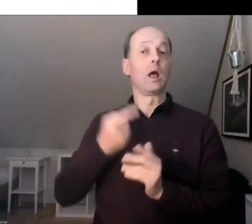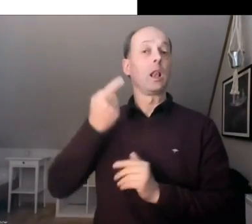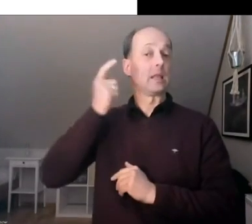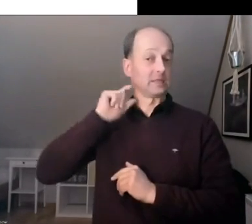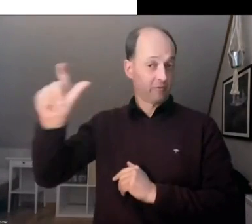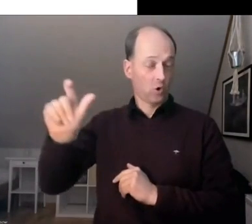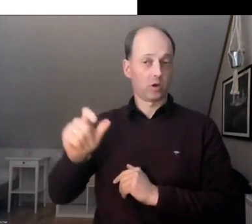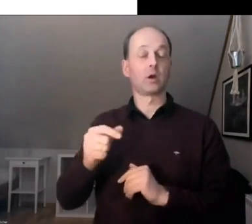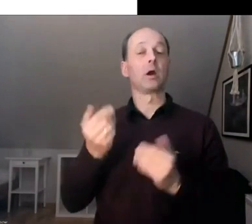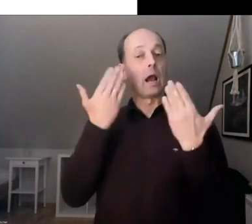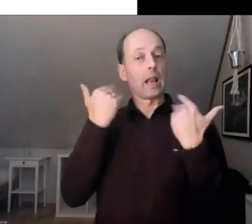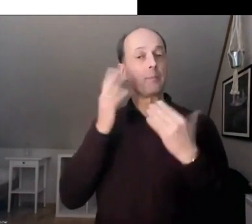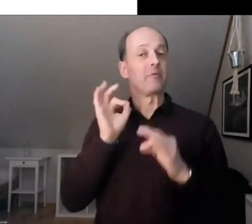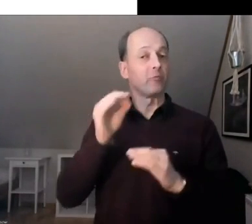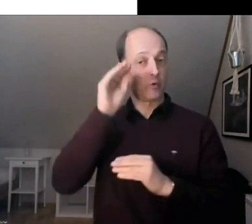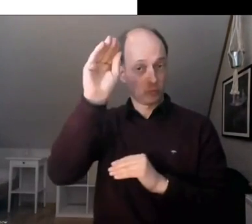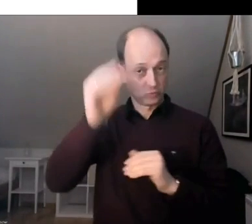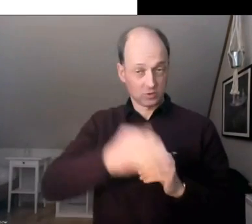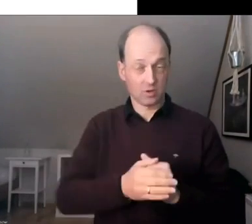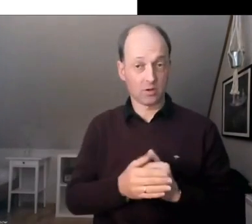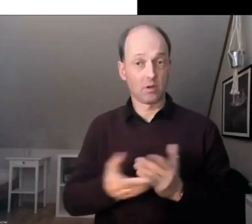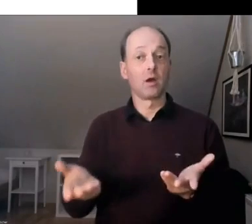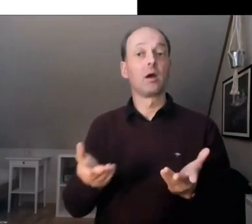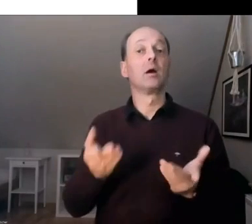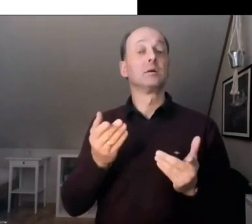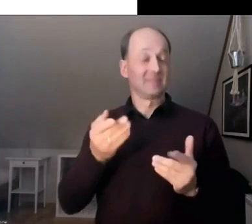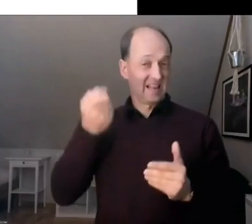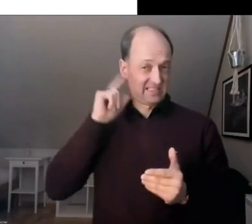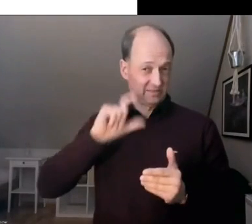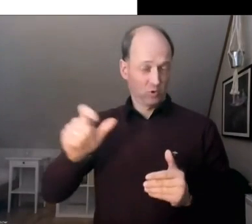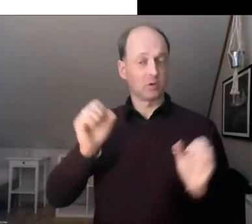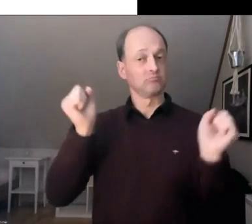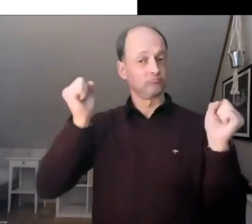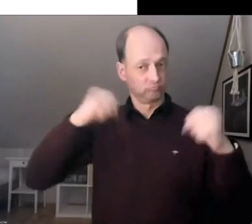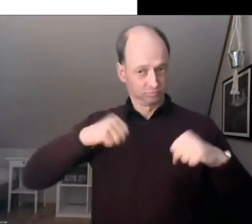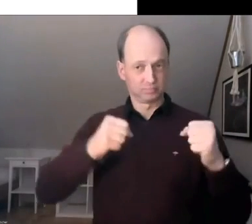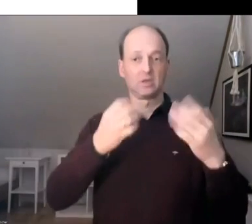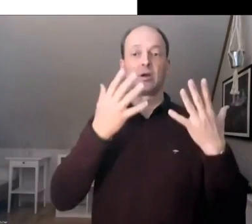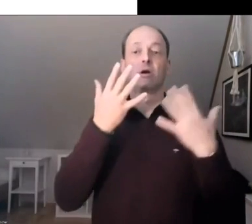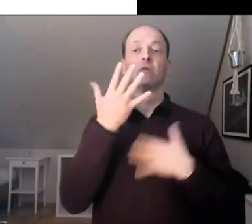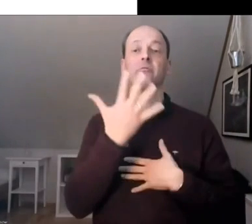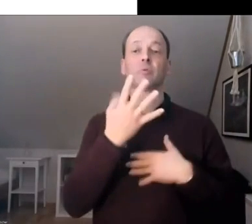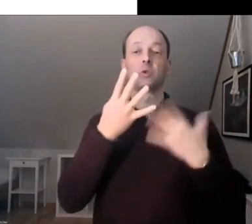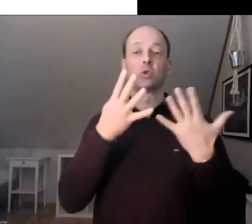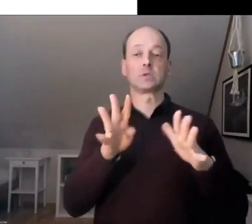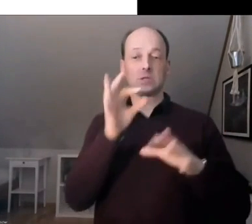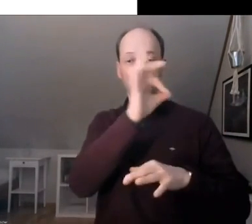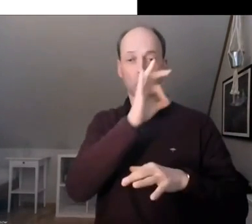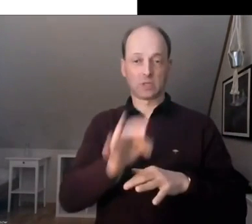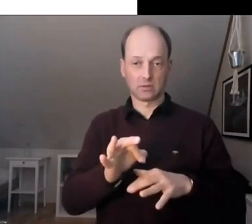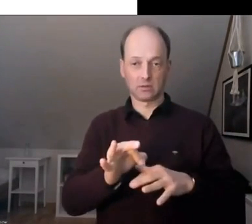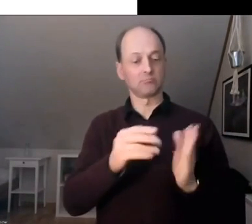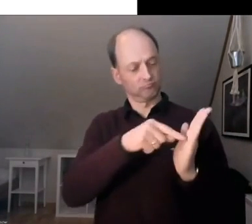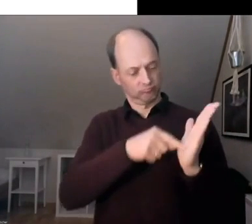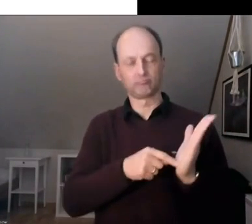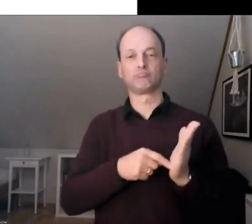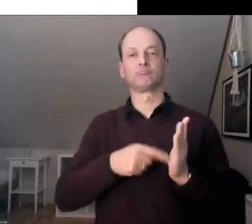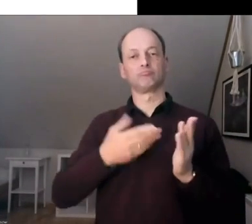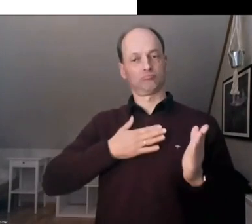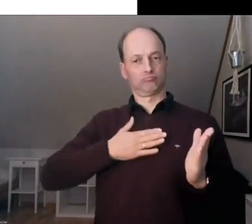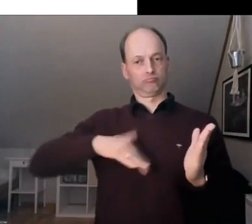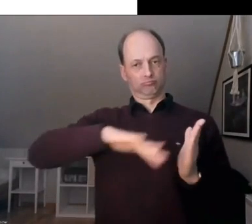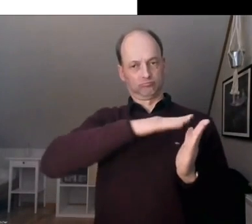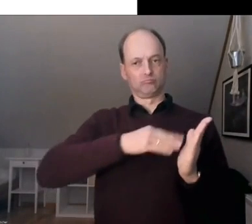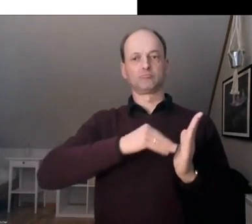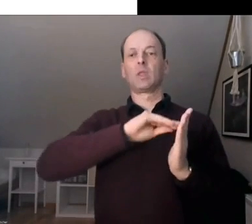Delegiertenabstimmung mit 95 Prozent Zustimmung beschlossen, unsere Petition zu verbreiten und einen offenen